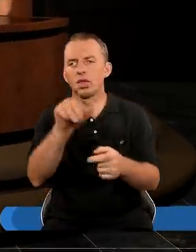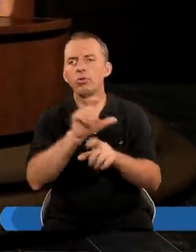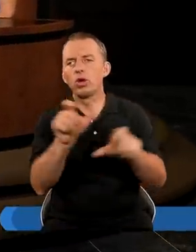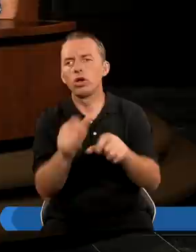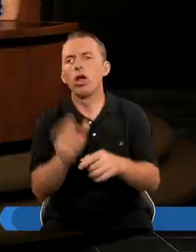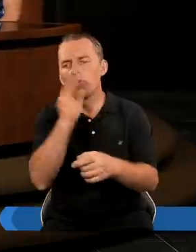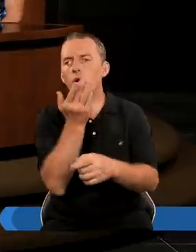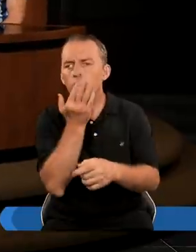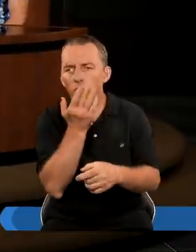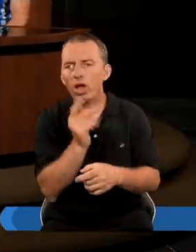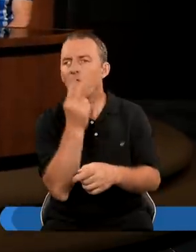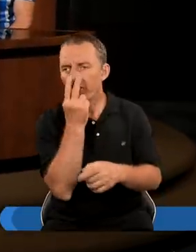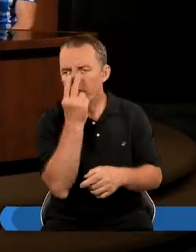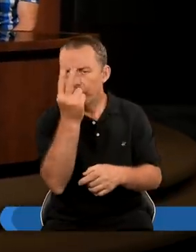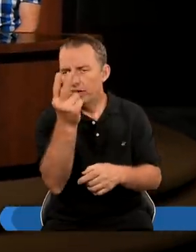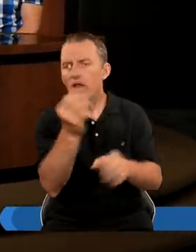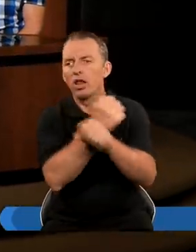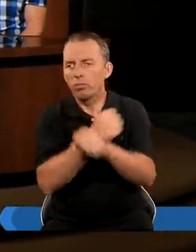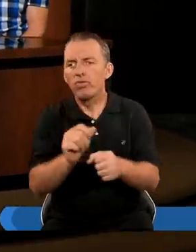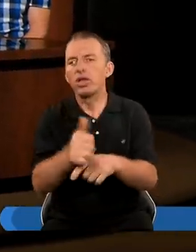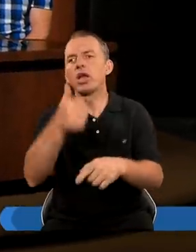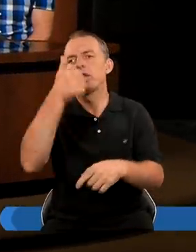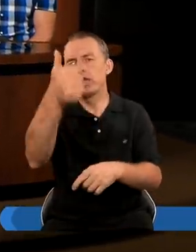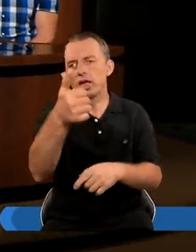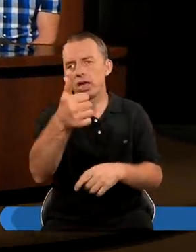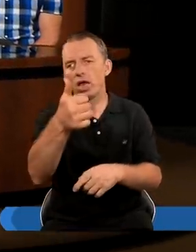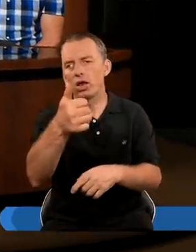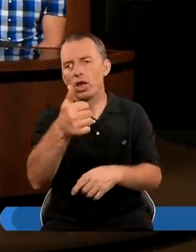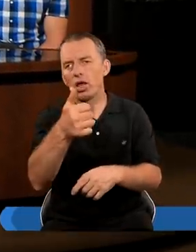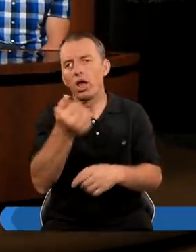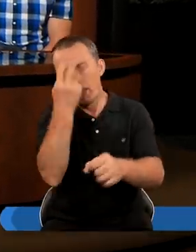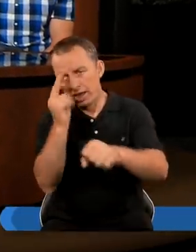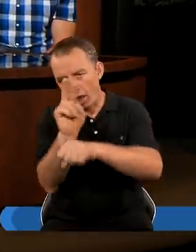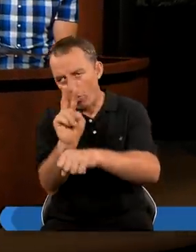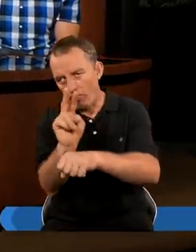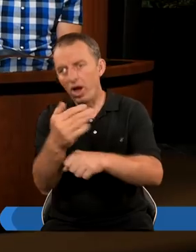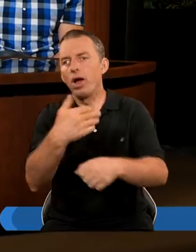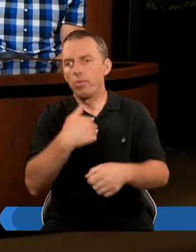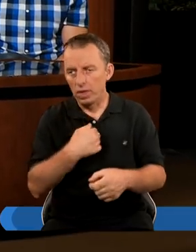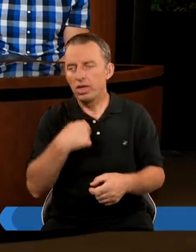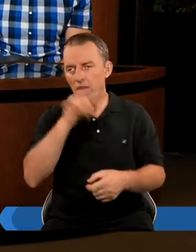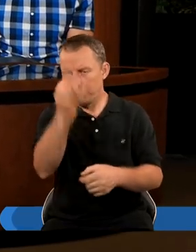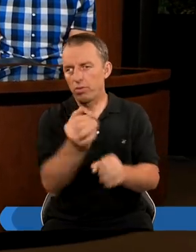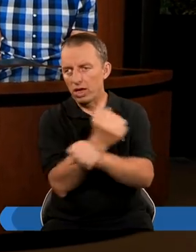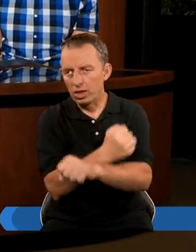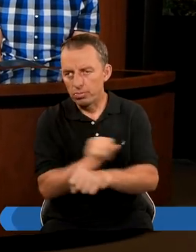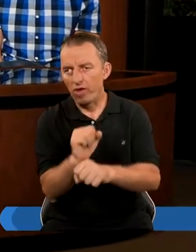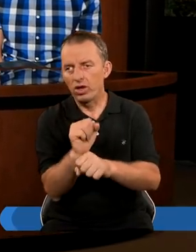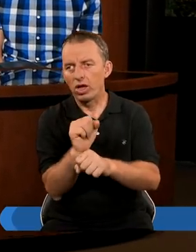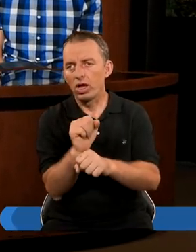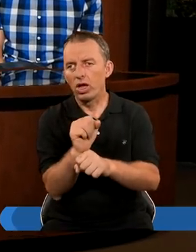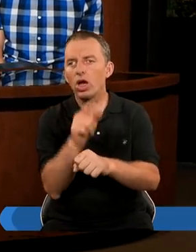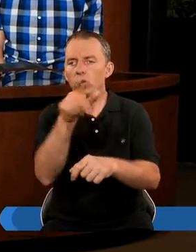Tymczasem Pan Bóg mówi Wizja zbawienia Jest jedna Jeżeli Zaufasz mi Ja ciebie zbawię